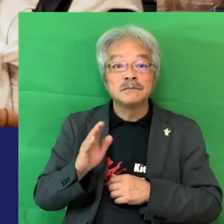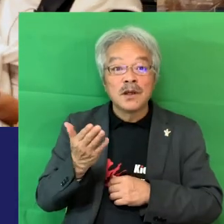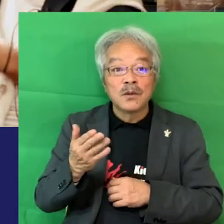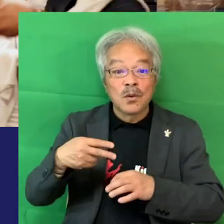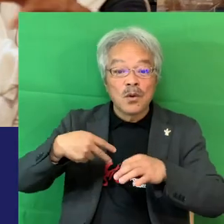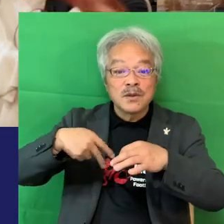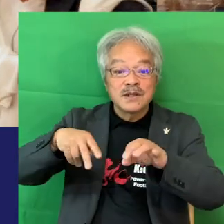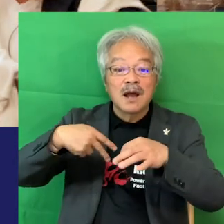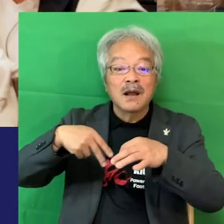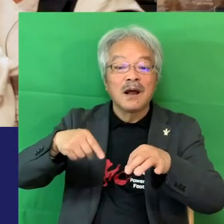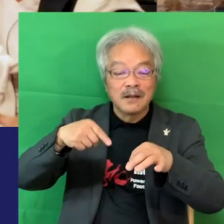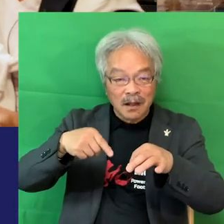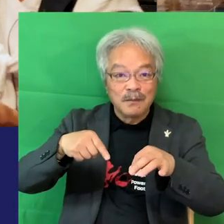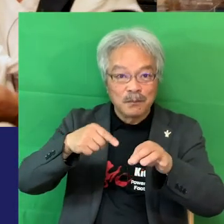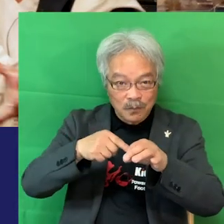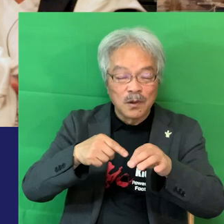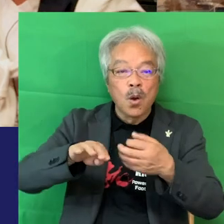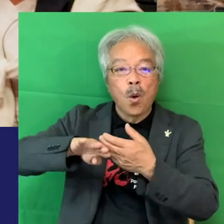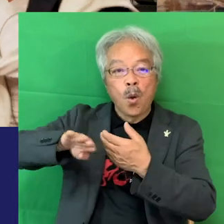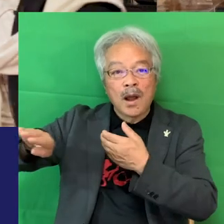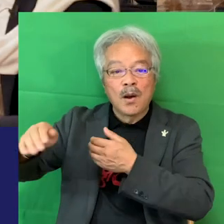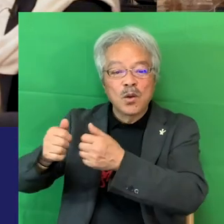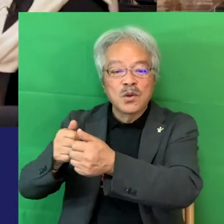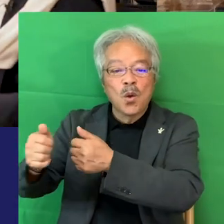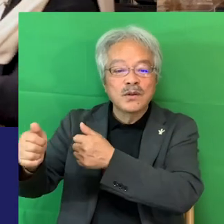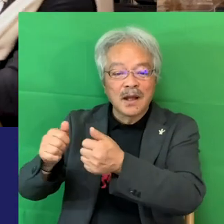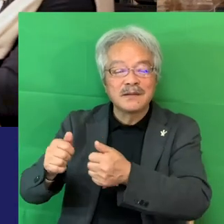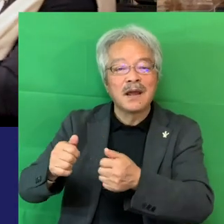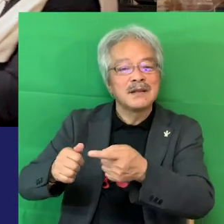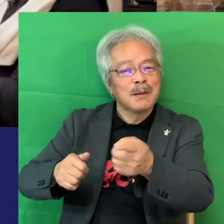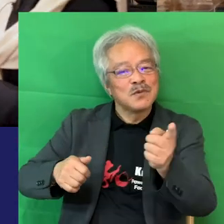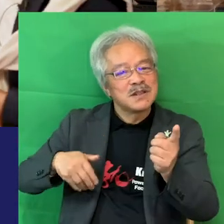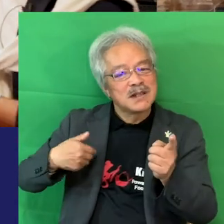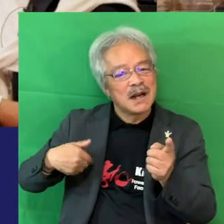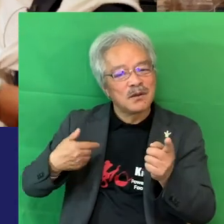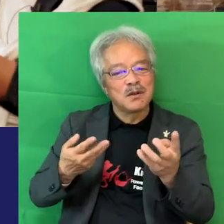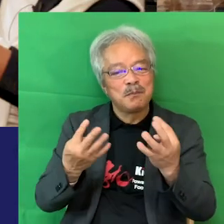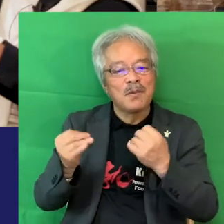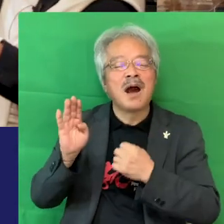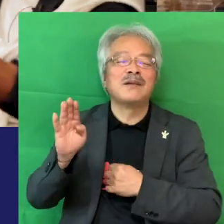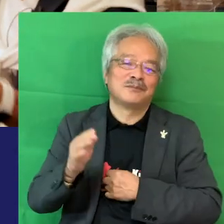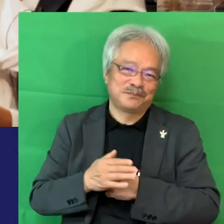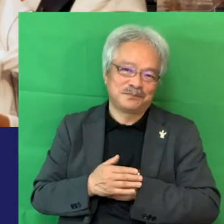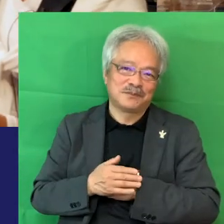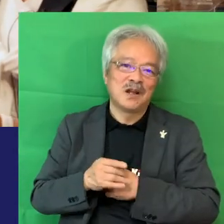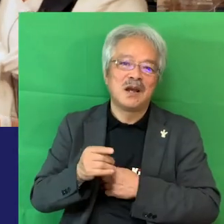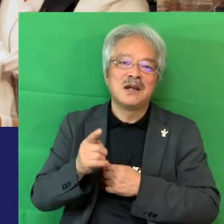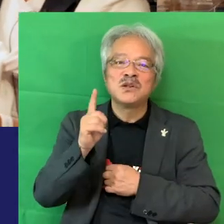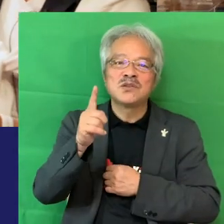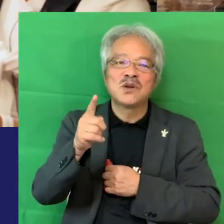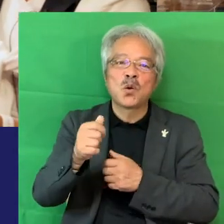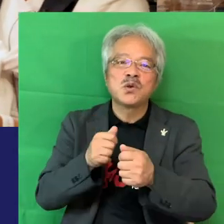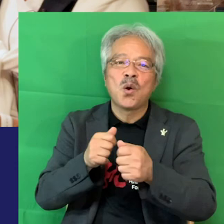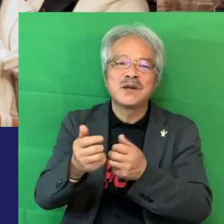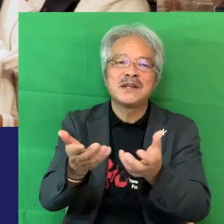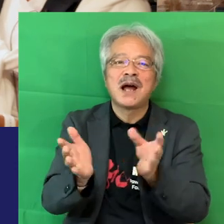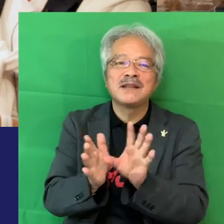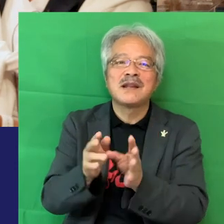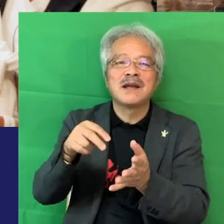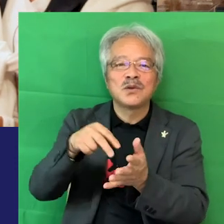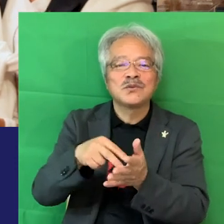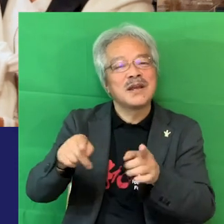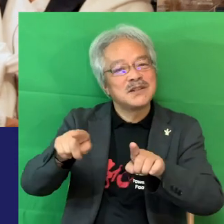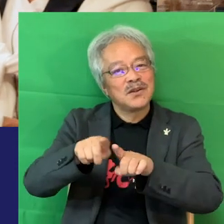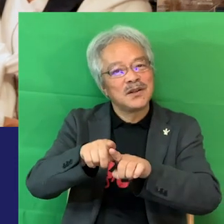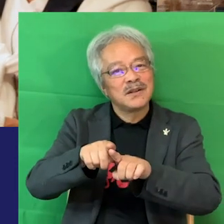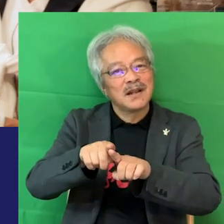これで他の競技だって多分知らないだけでいっぱいあると思うんですよよこれは一つの競技団体として一緒になってやろう